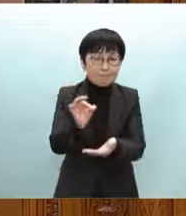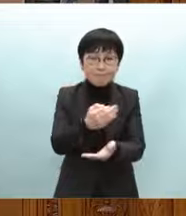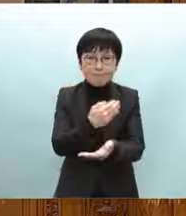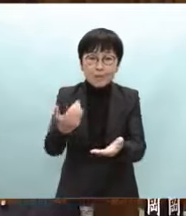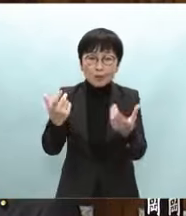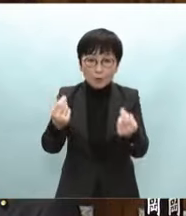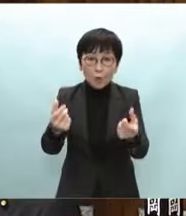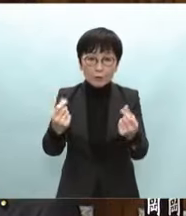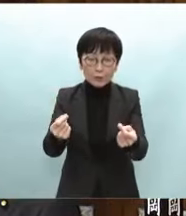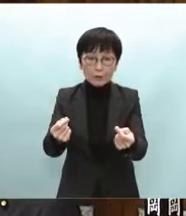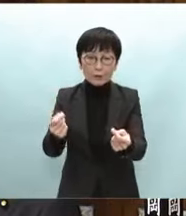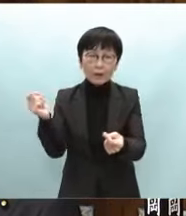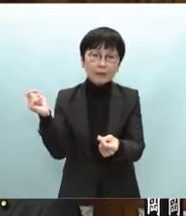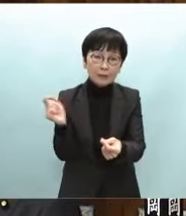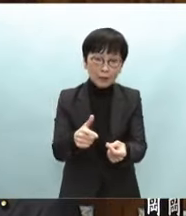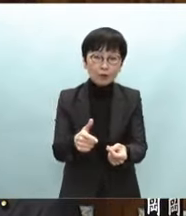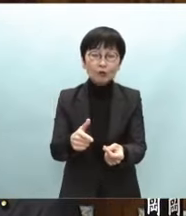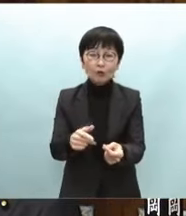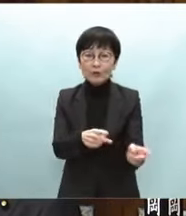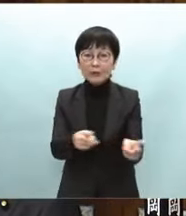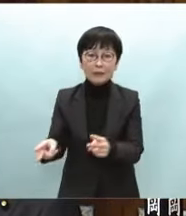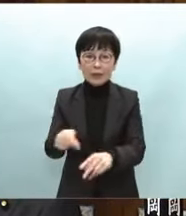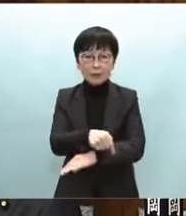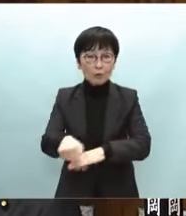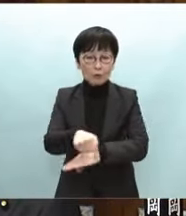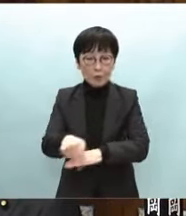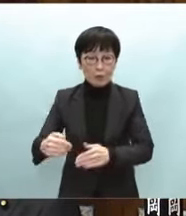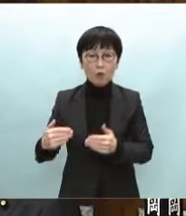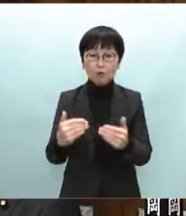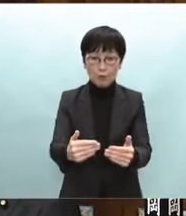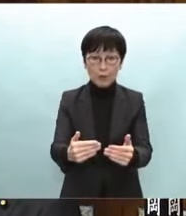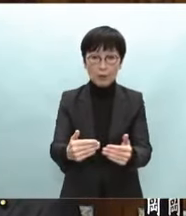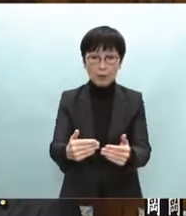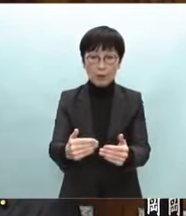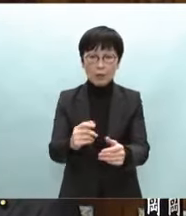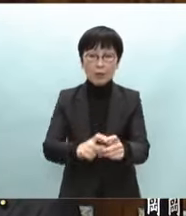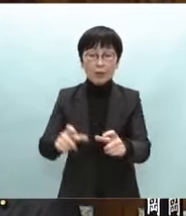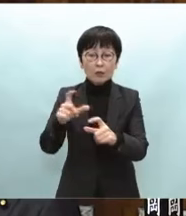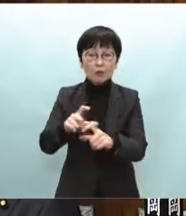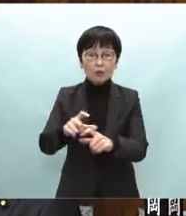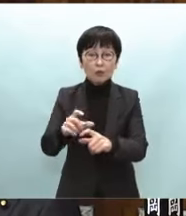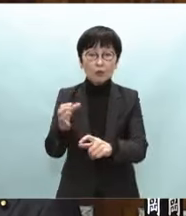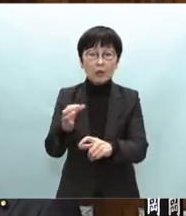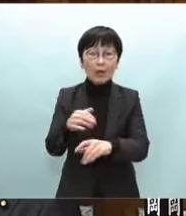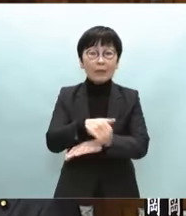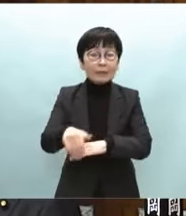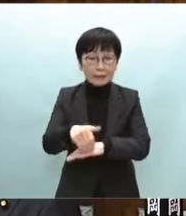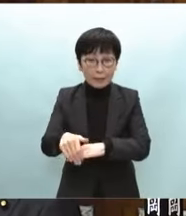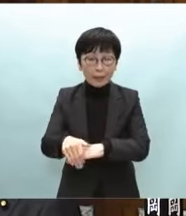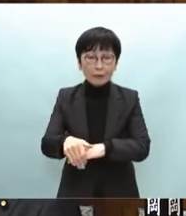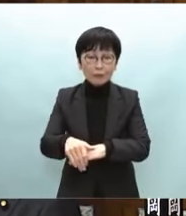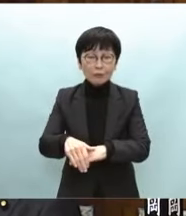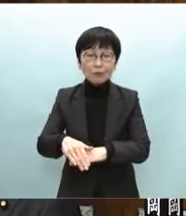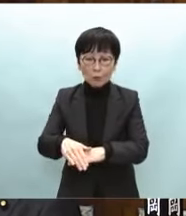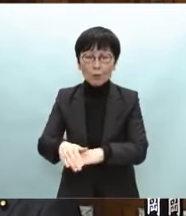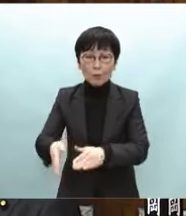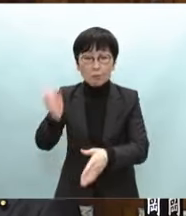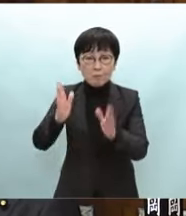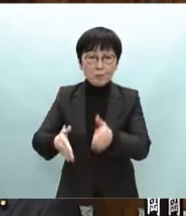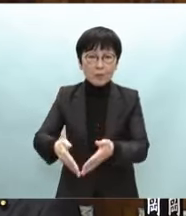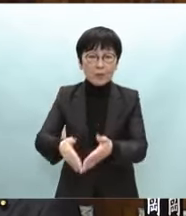よう即急に制度設計を進めこの追加策の成案を得てまいります